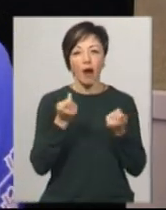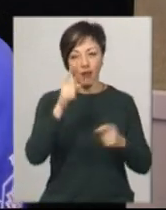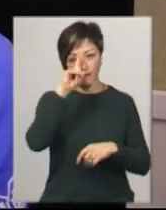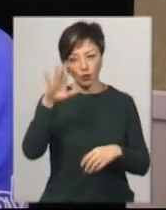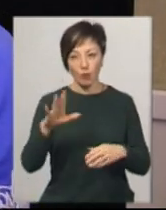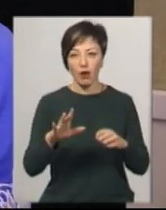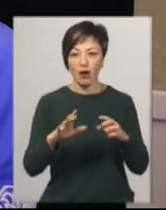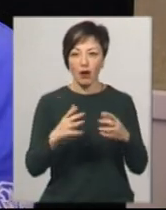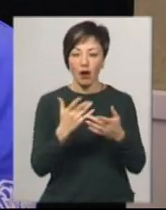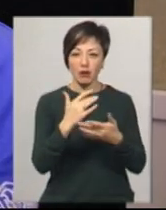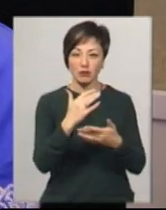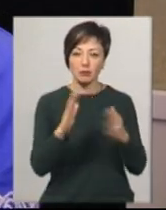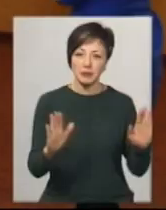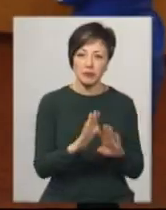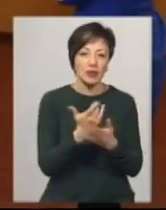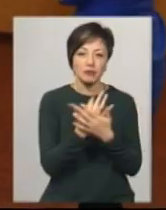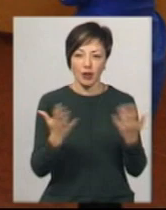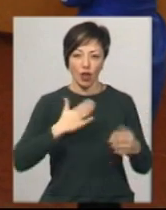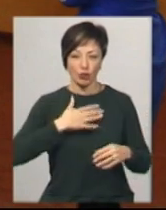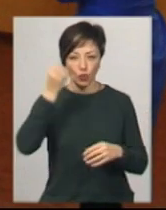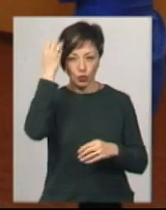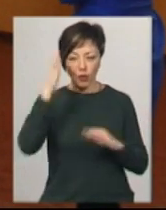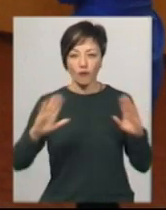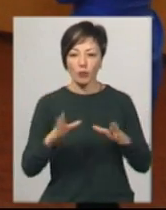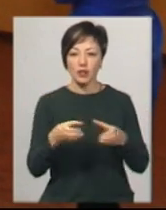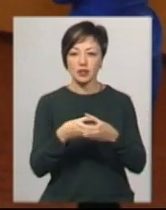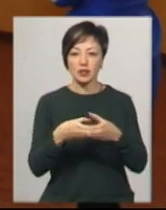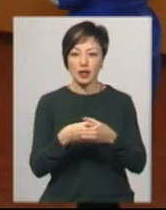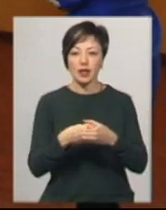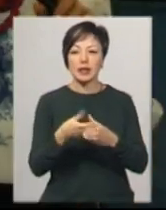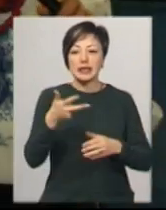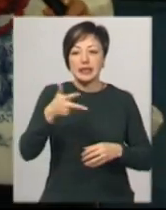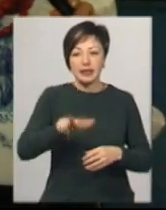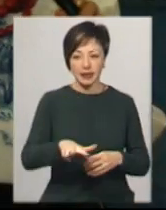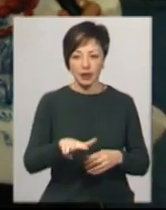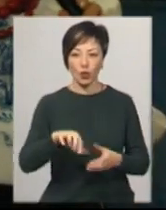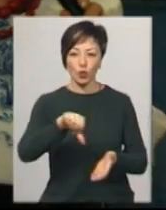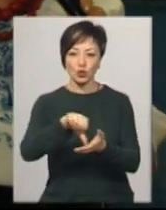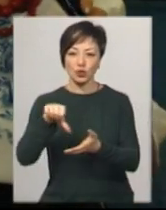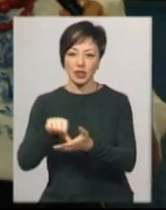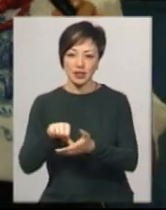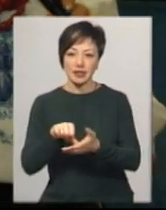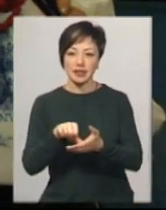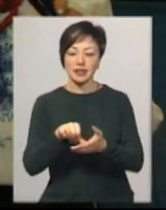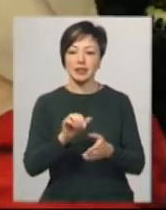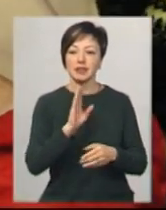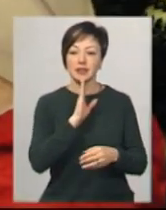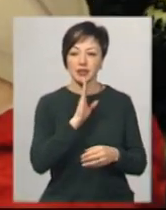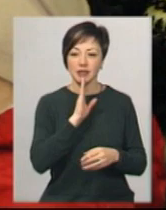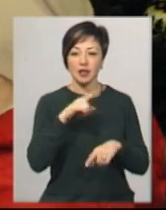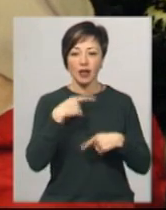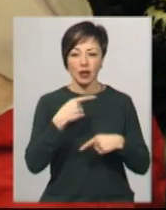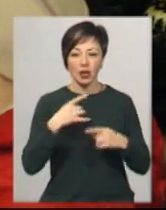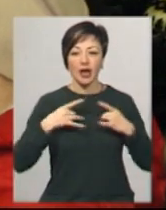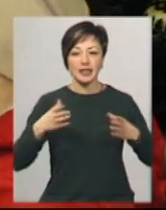показати різноманіття нашої культури». Вокальний ансамбль «Гречаночка» співав три колядки. Його учасниці Марія Сачок і Марія Фальшовник кажуть